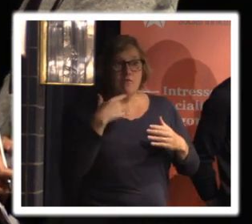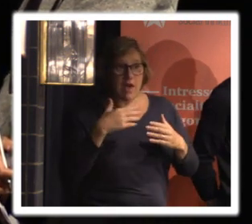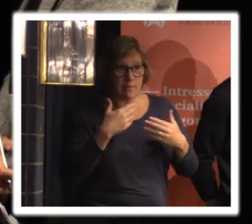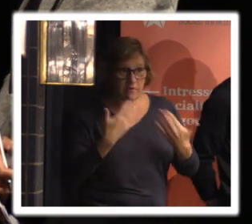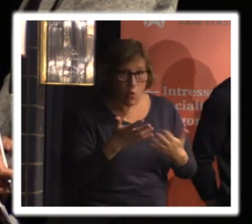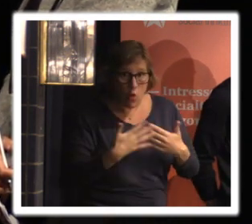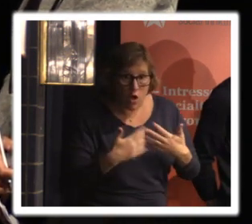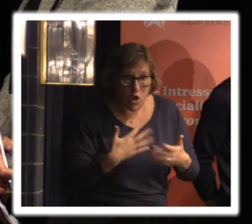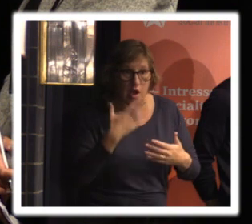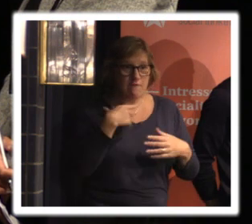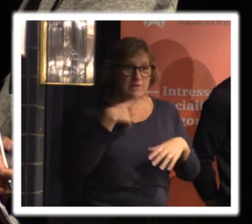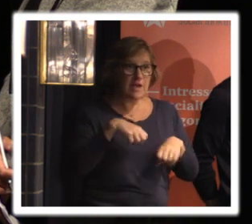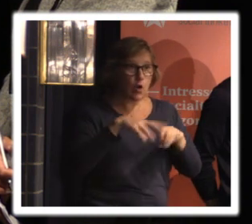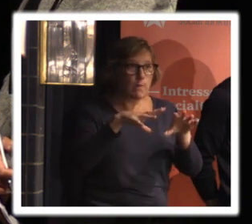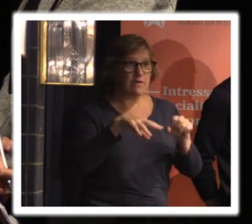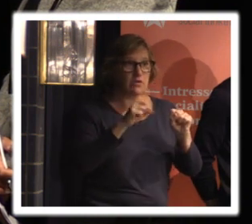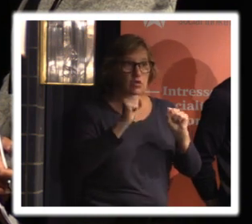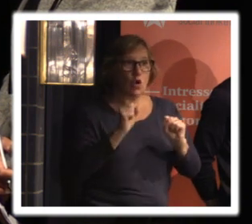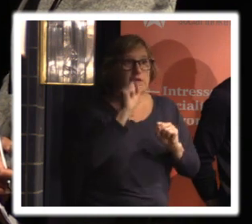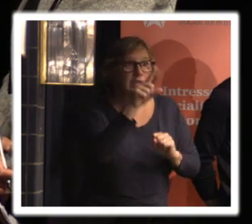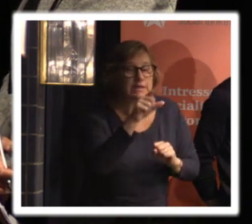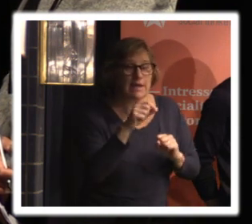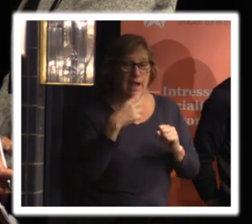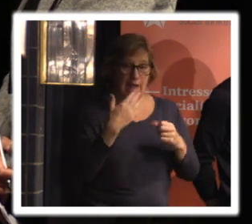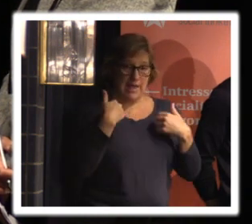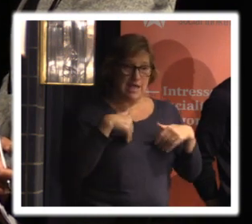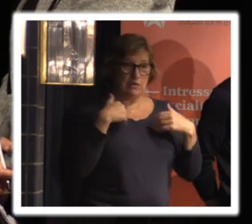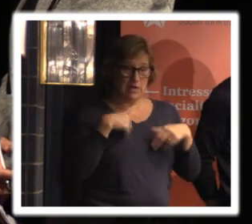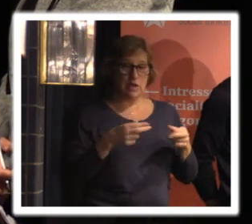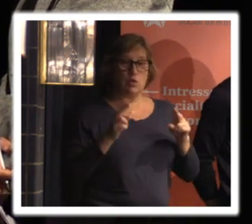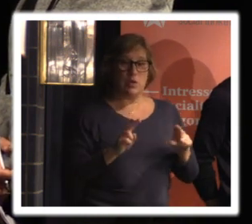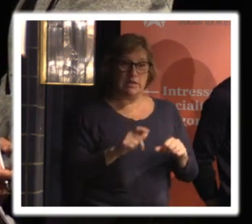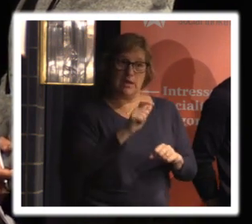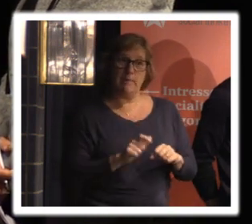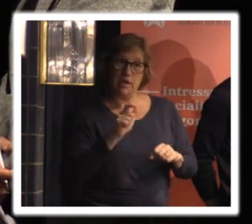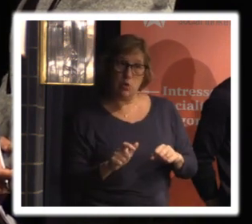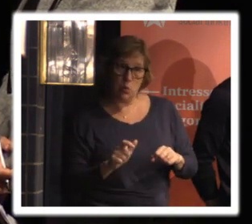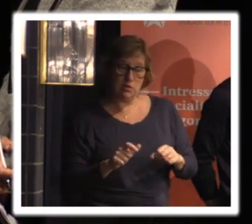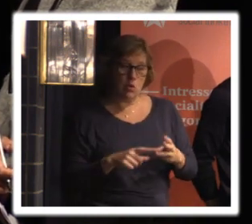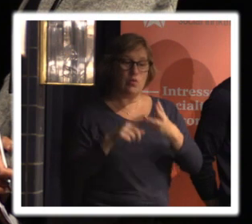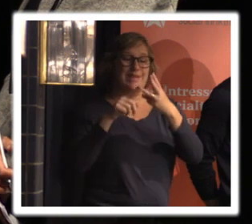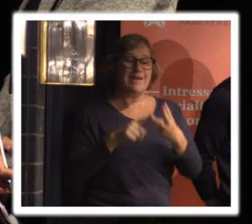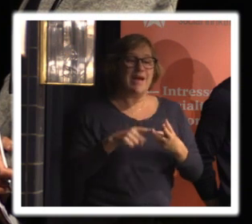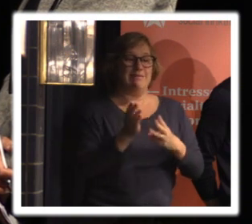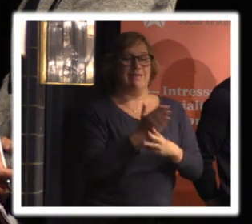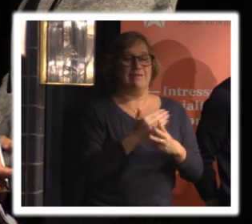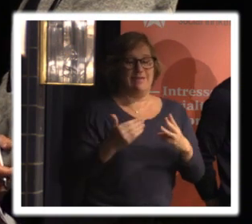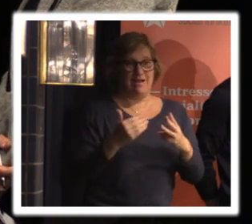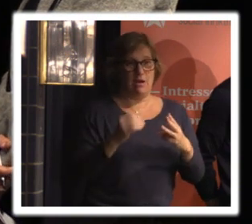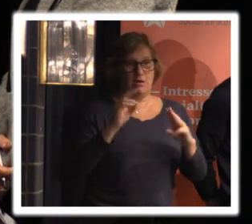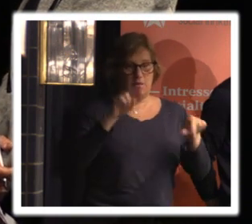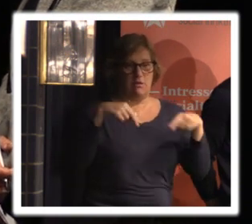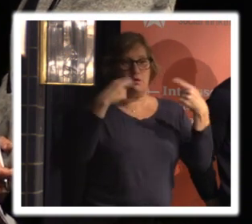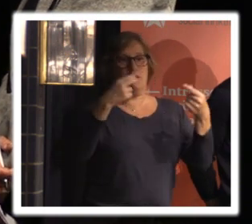vilka uppgifter får man skicka och sådär eftersom det är enskilda juridiska personer och den tredje delen om man nu tittar på